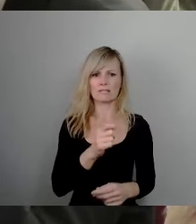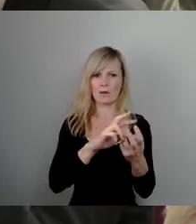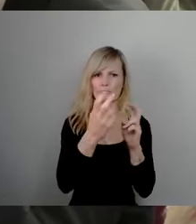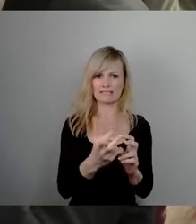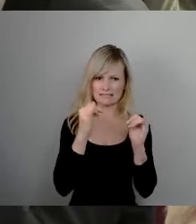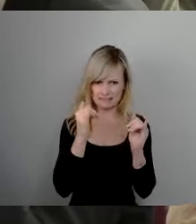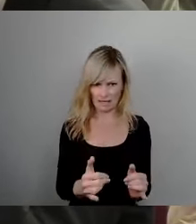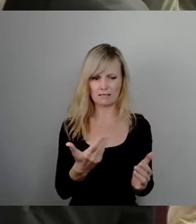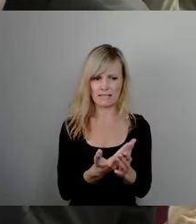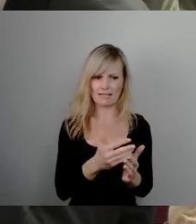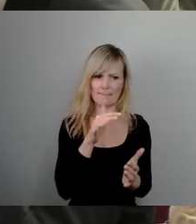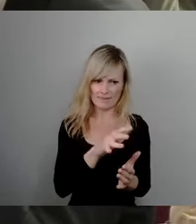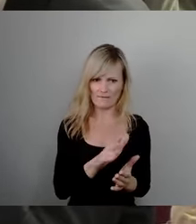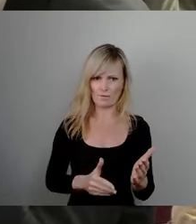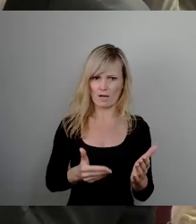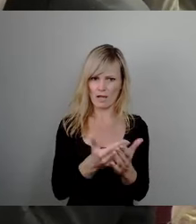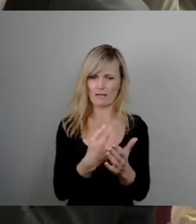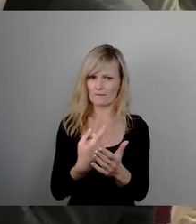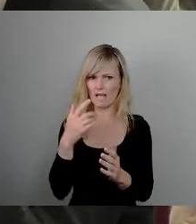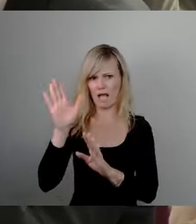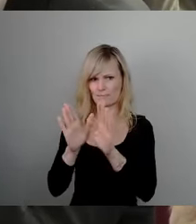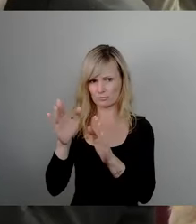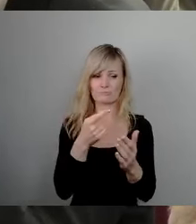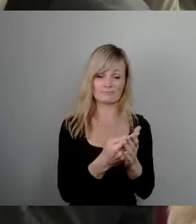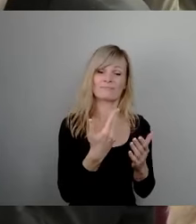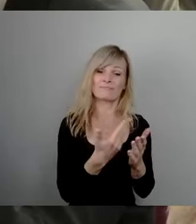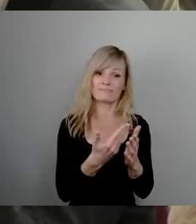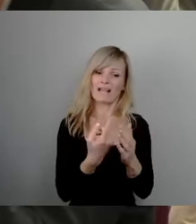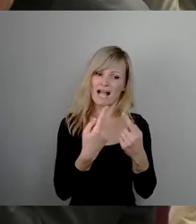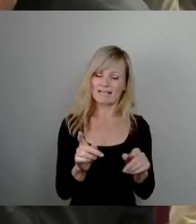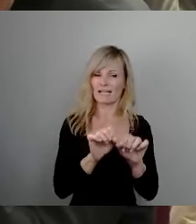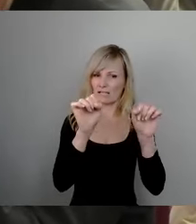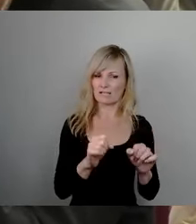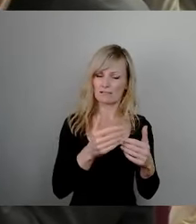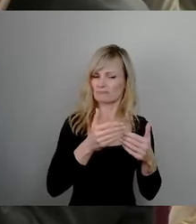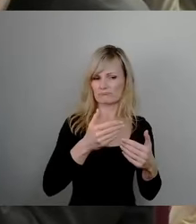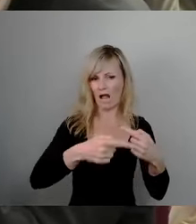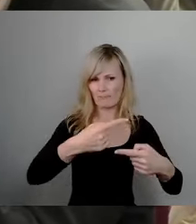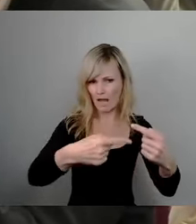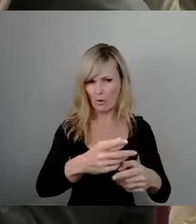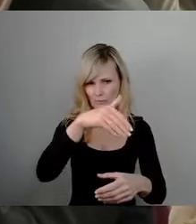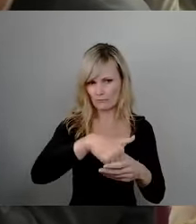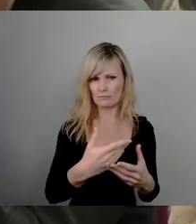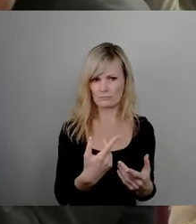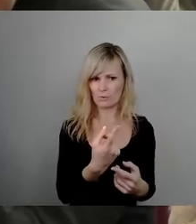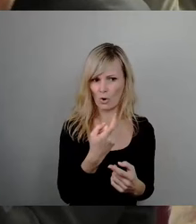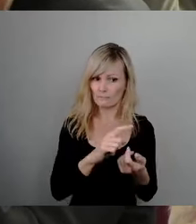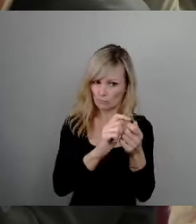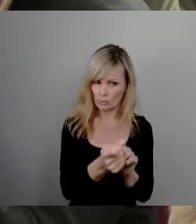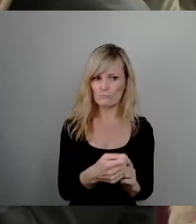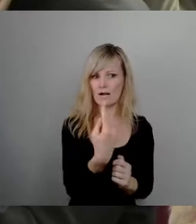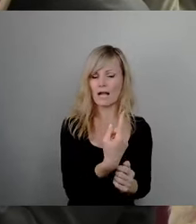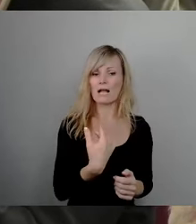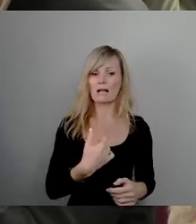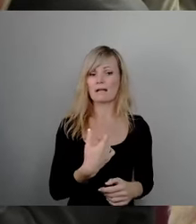wird dafür gesorgt, dass eine andere Systematik hier zur Geltung kommt und dass es Eigentümer geben